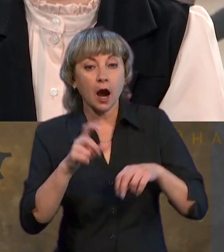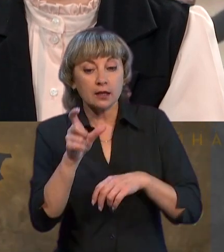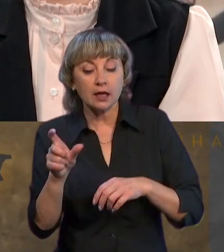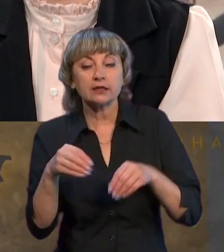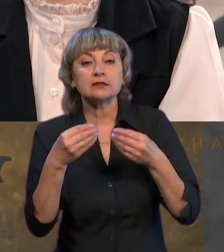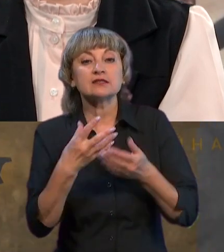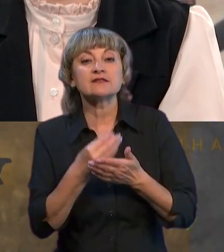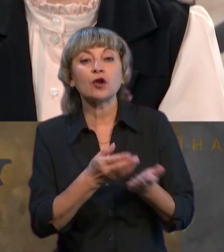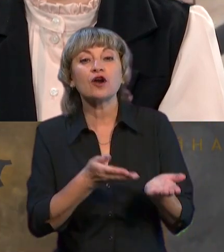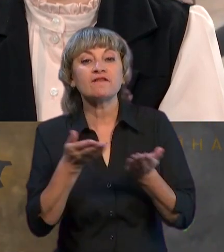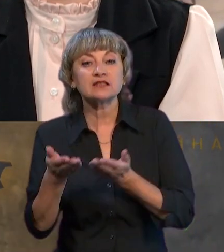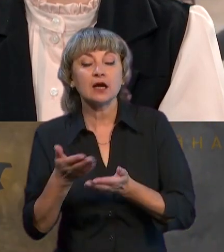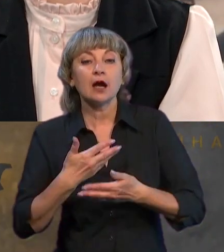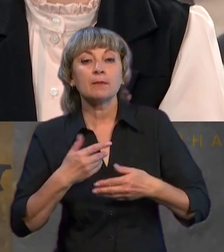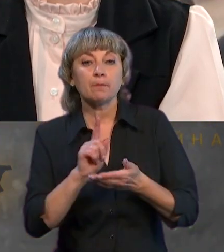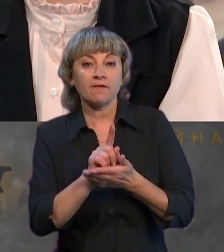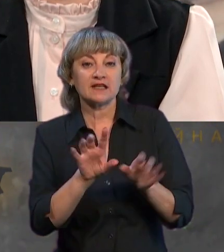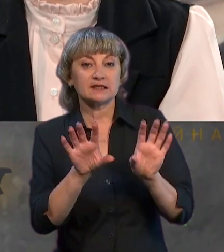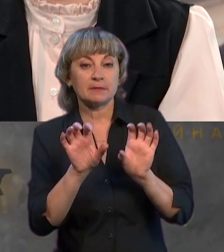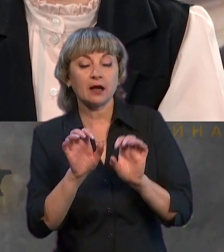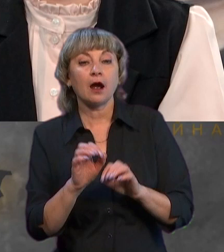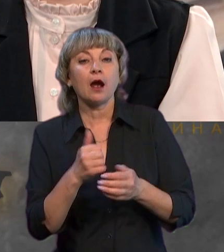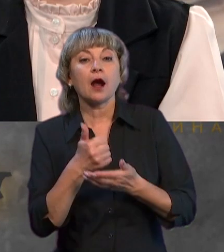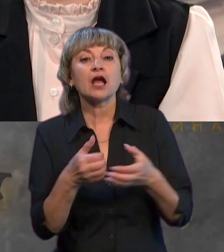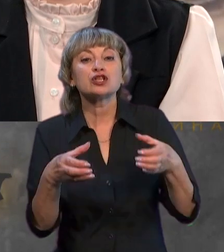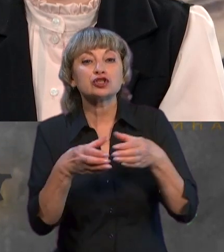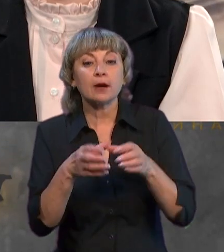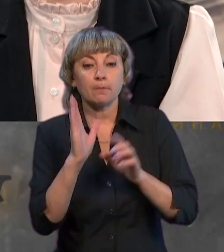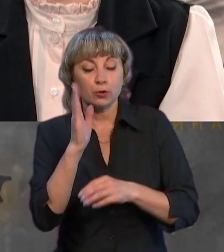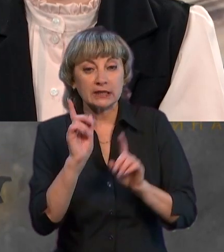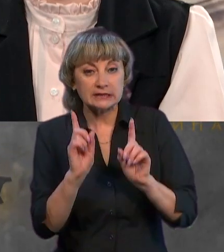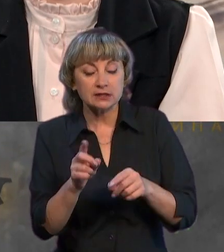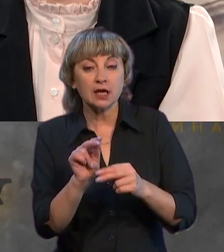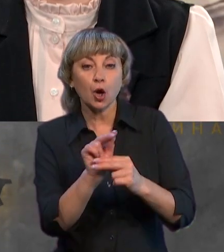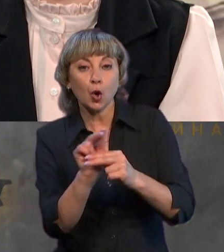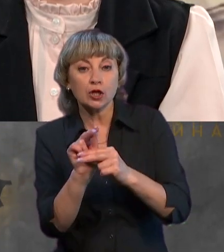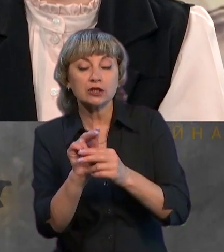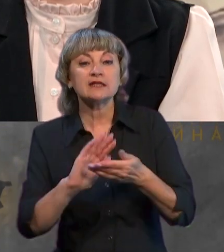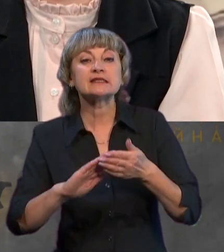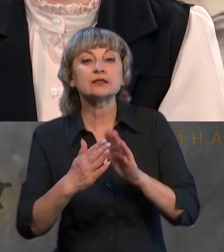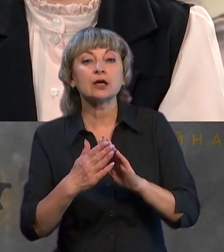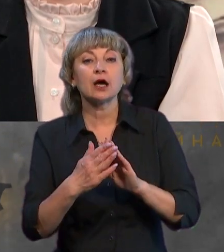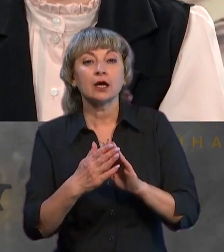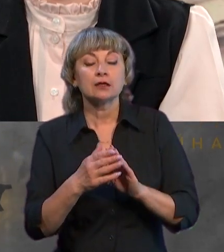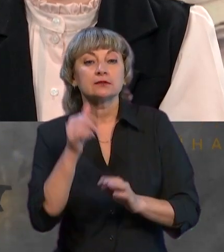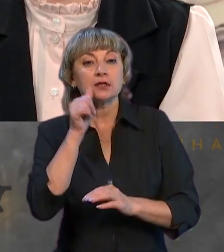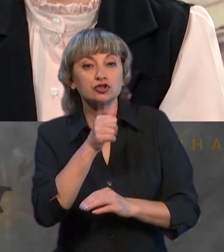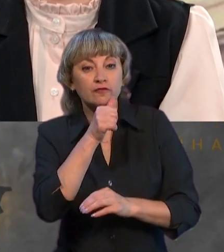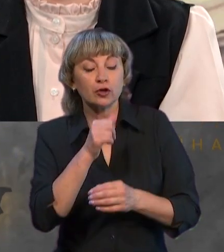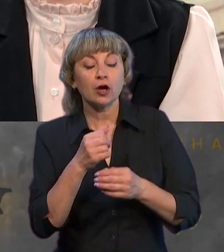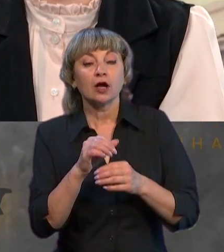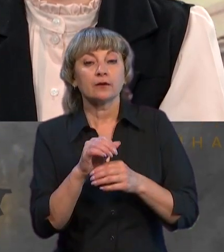свої версії, я думаю, що ми повинні їх сприймати. Але Генштаб буде дійсно коректувати ситуацію, зашифровувати інформацію,